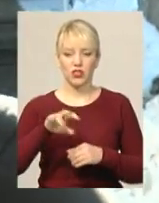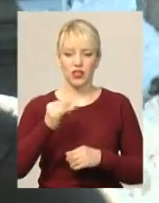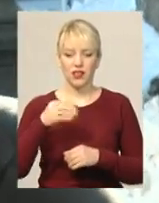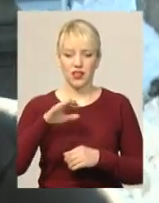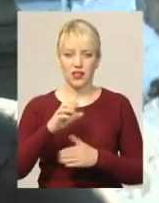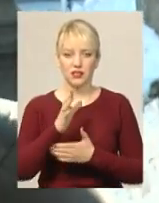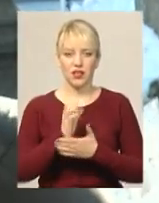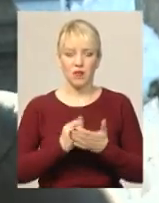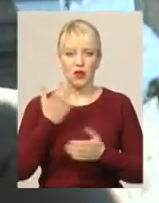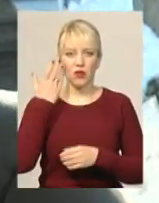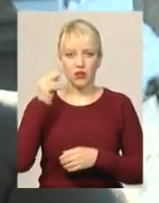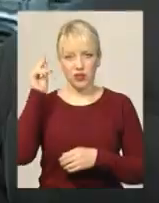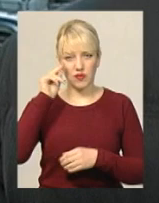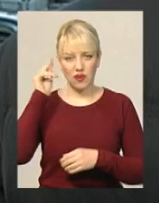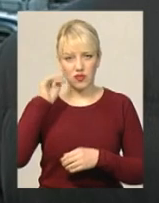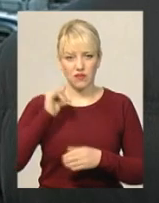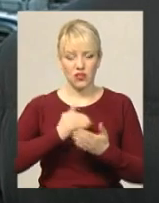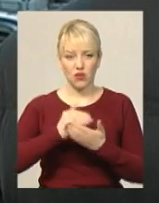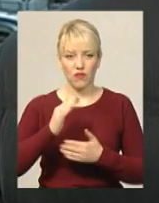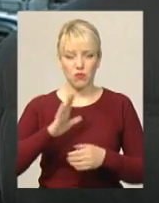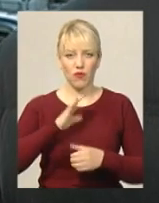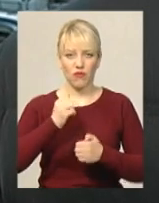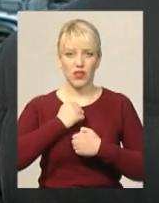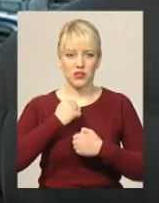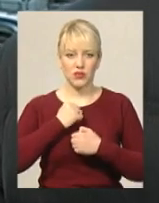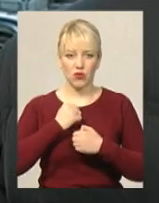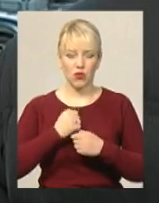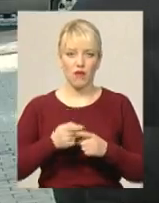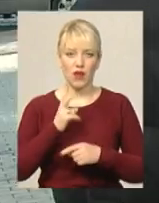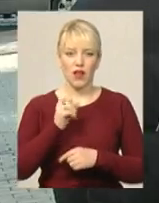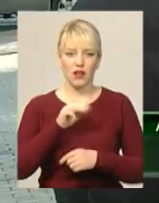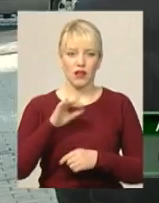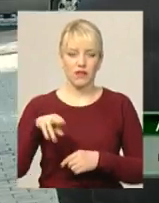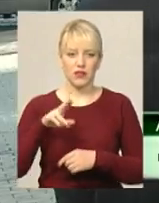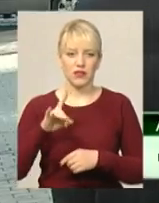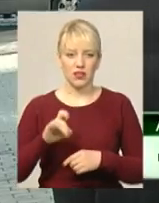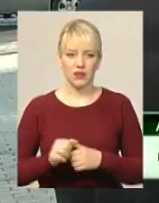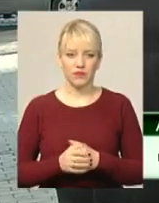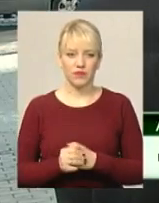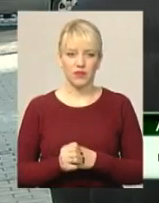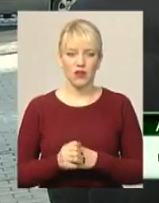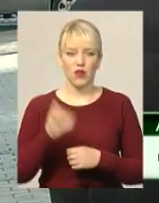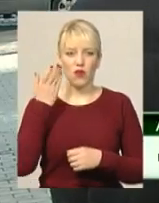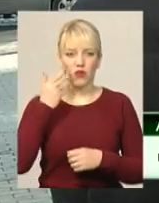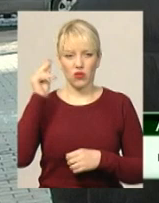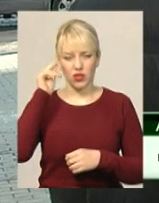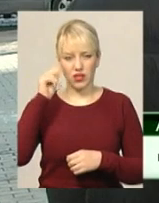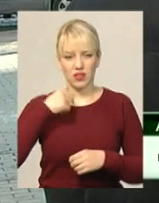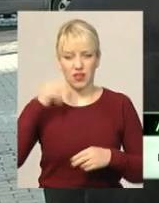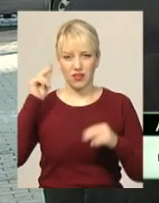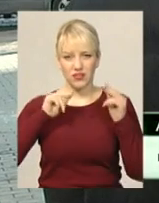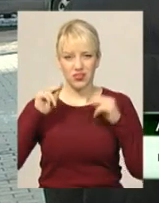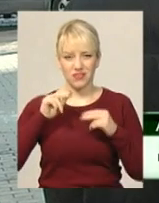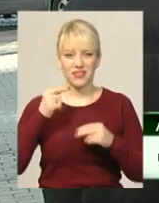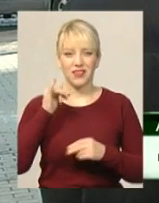навчався у виші, два роки проходив військову кафедру. Та все ж планує пройти строкову службу. Коли навчався в інвестицтеті, я вже